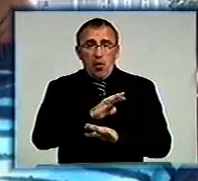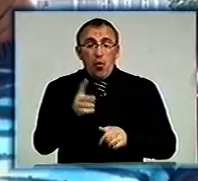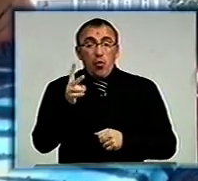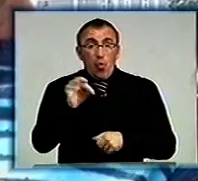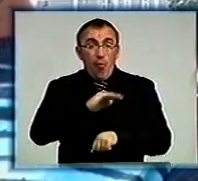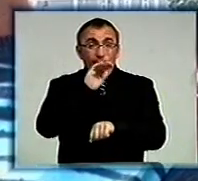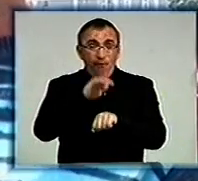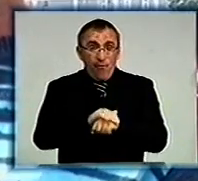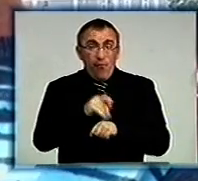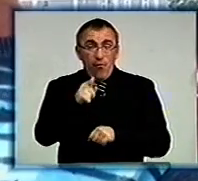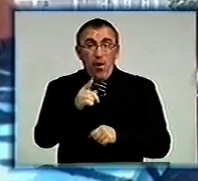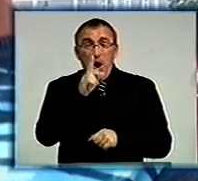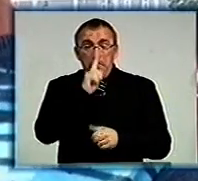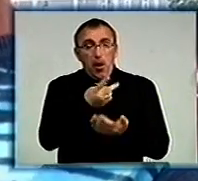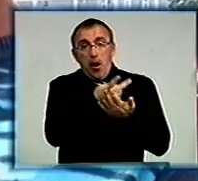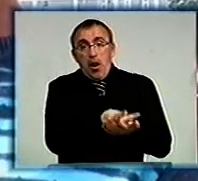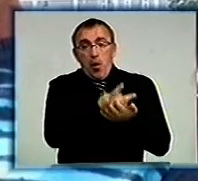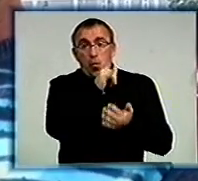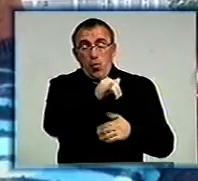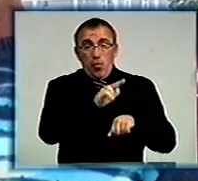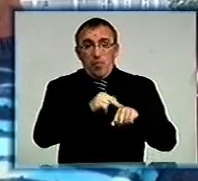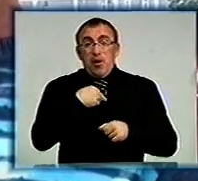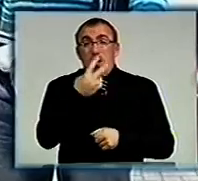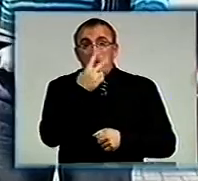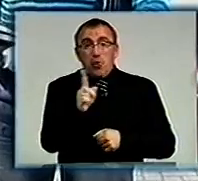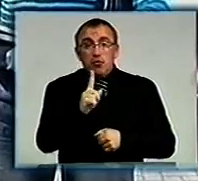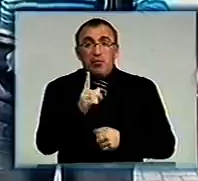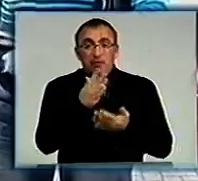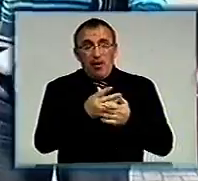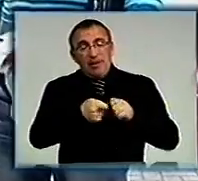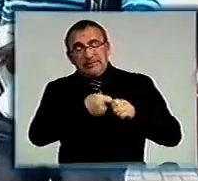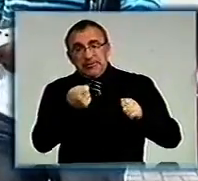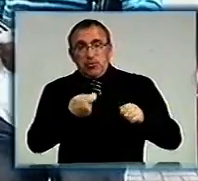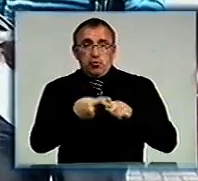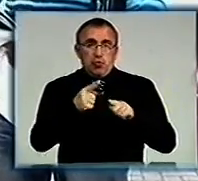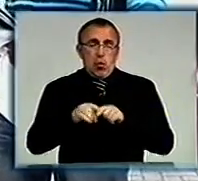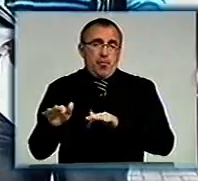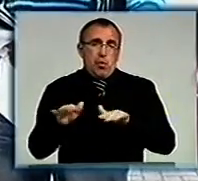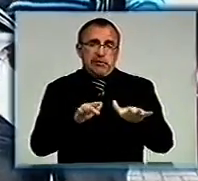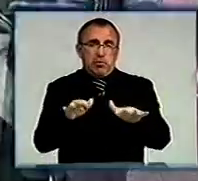Ну, по факту тому, що воно місяць прилежало в міліції, я бачу, що йде затягування цього процесу.